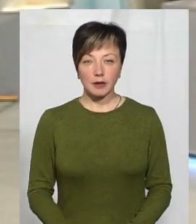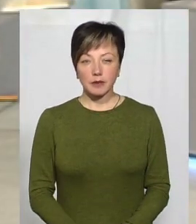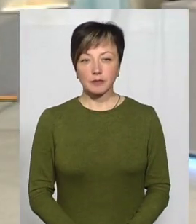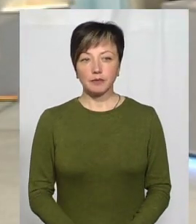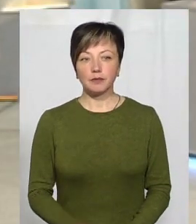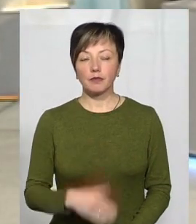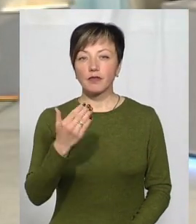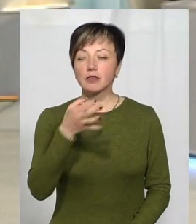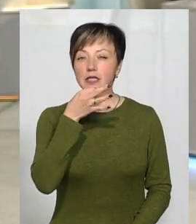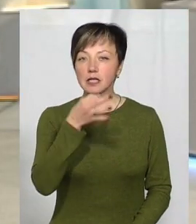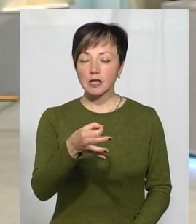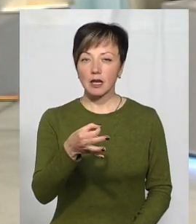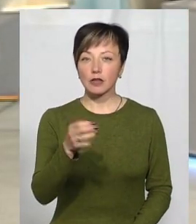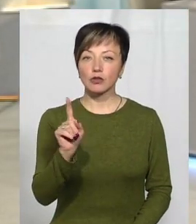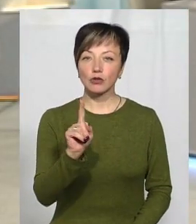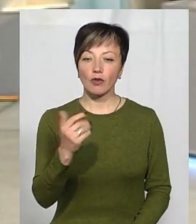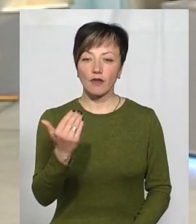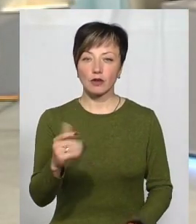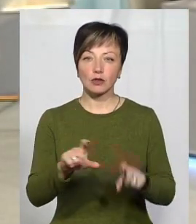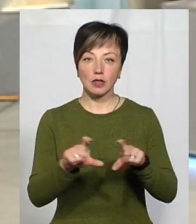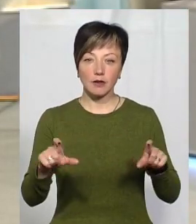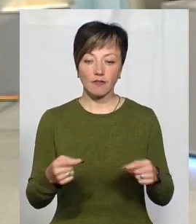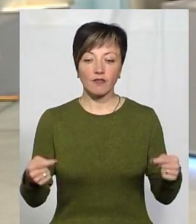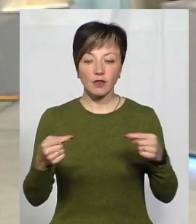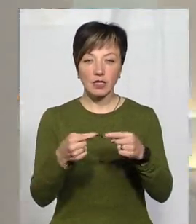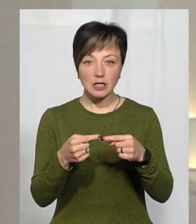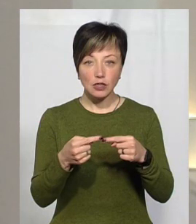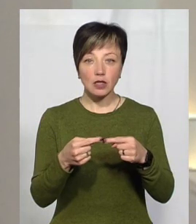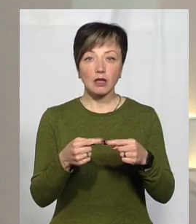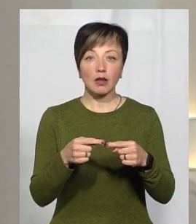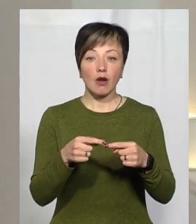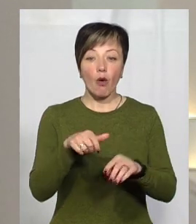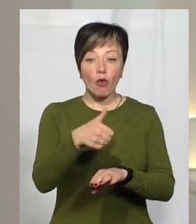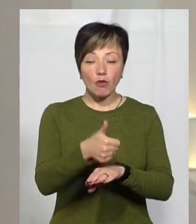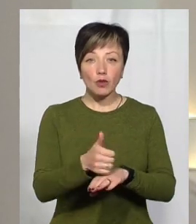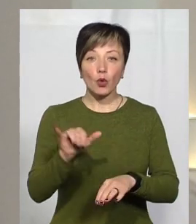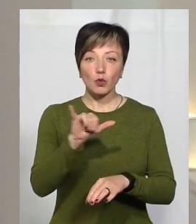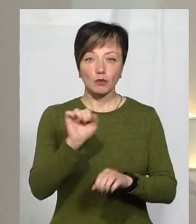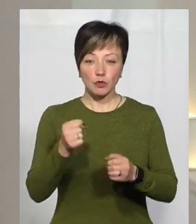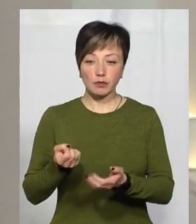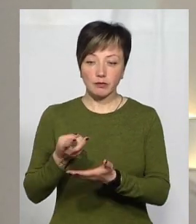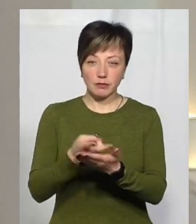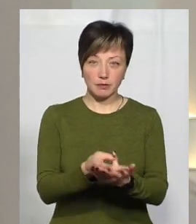Ви сказали, що ваш медичний заклад визначений як той, куди можуть поступати